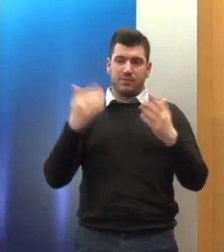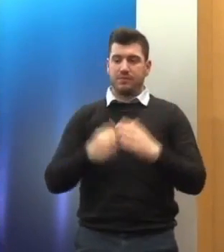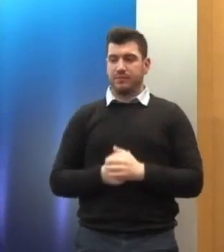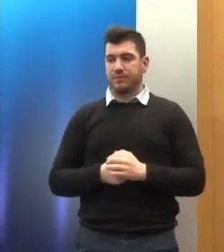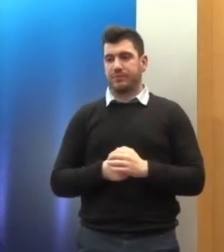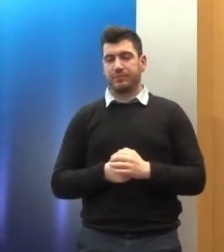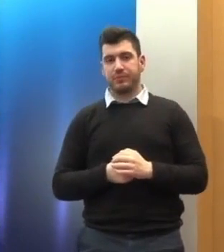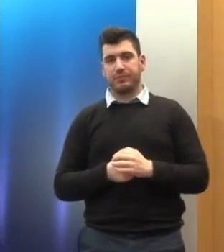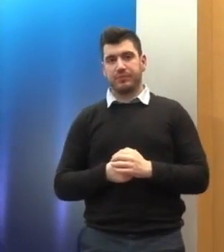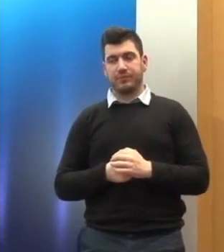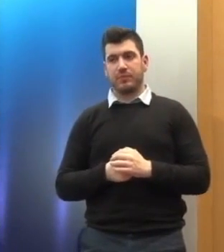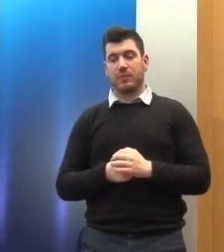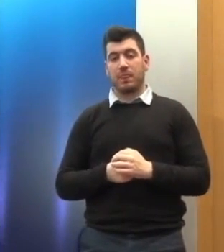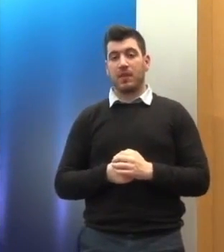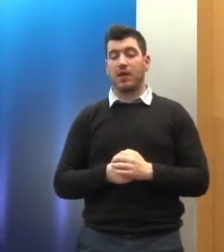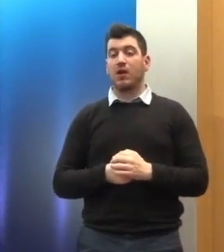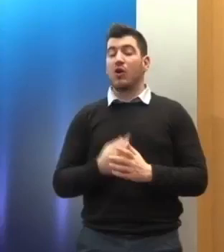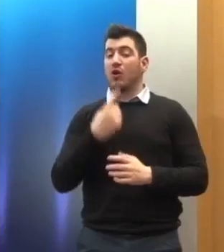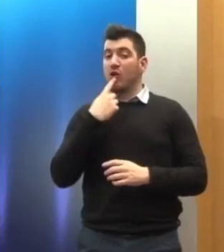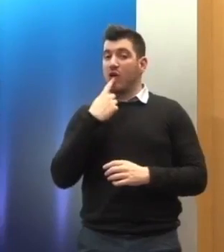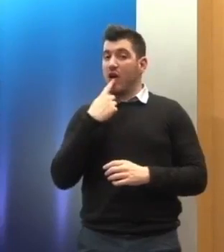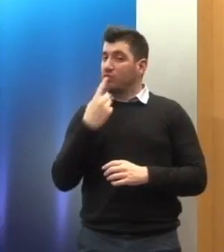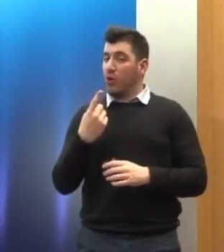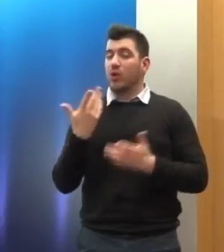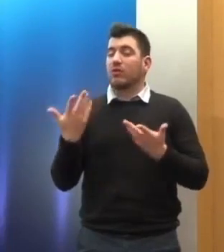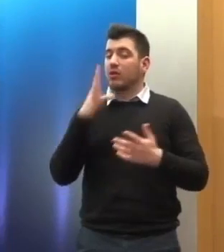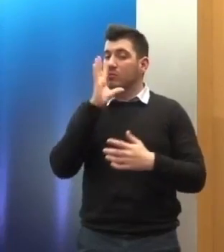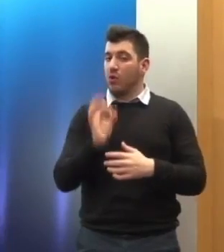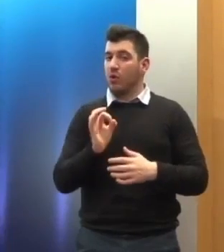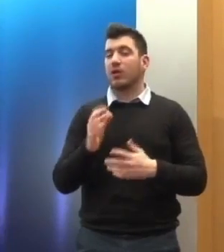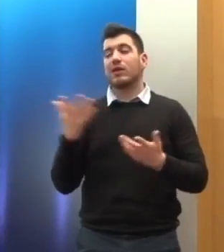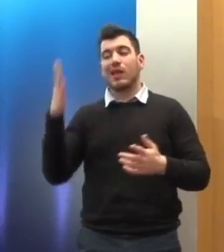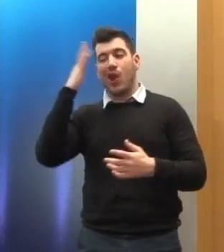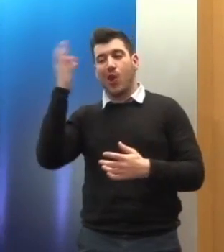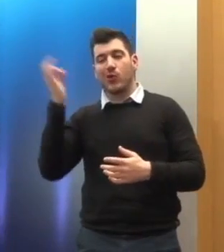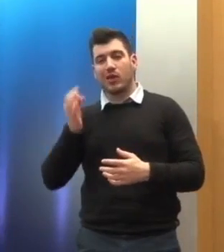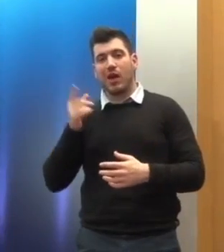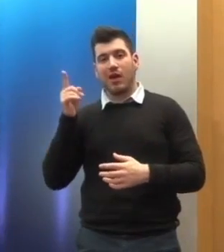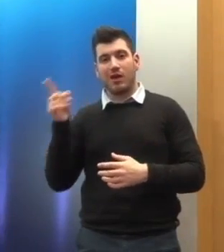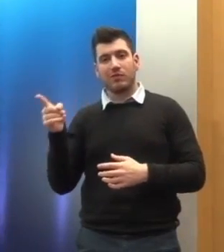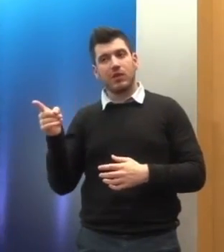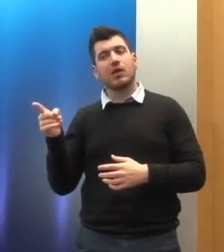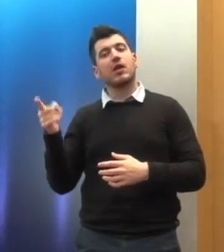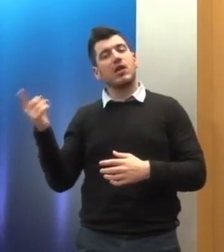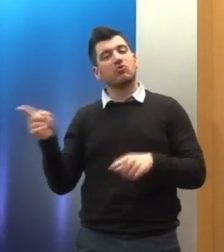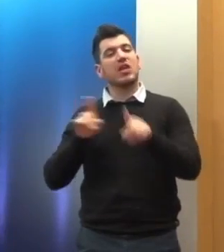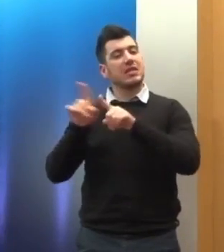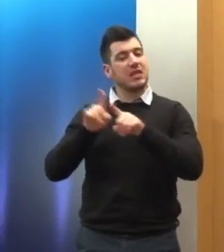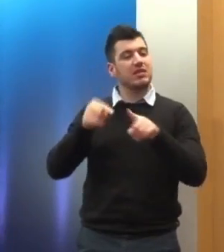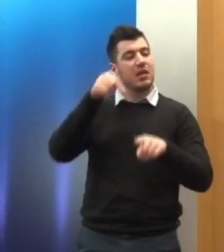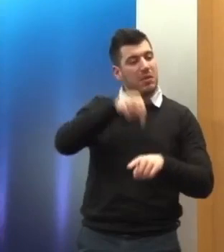Το λέω αυτό γιατί βεβαίως καταλαβαίνετε ότι η λογική αυτή μπορεί να αφορά και τις δικές μας υποθέσεις σε ένα σημείο